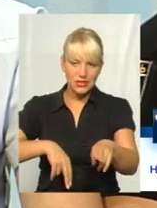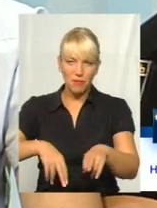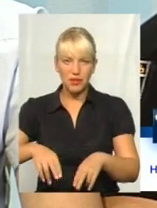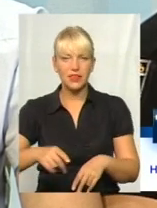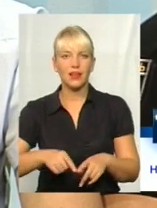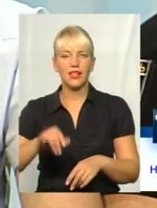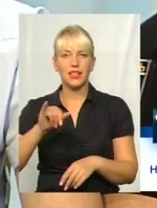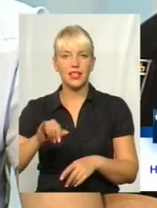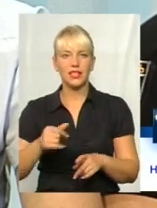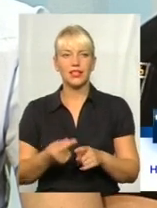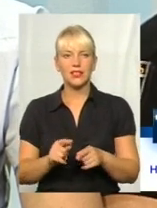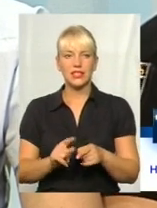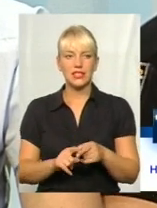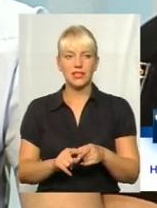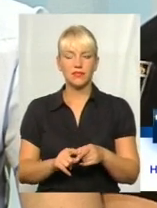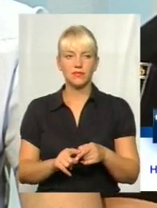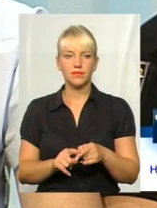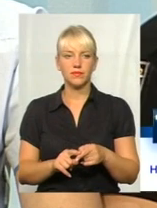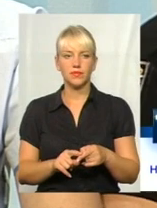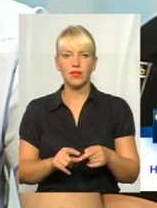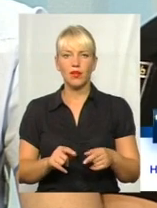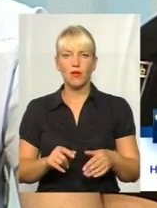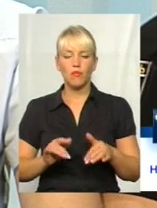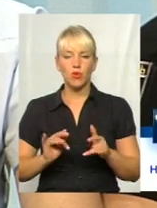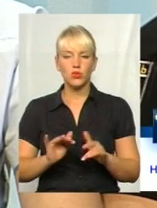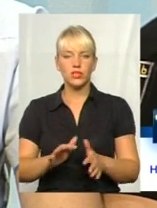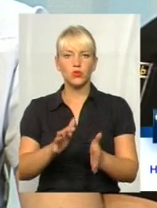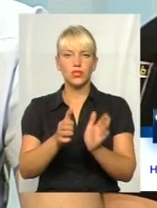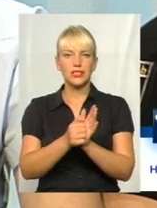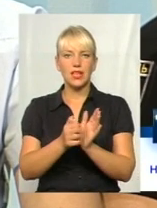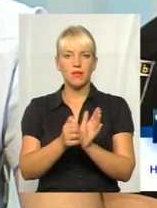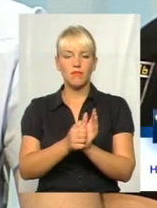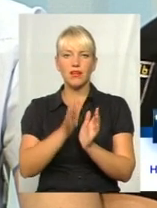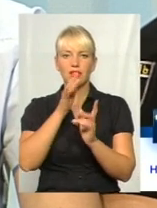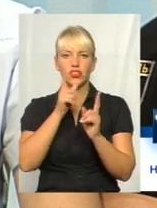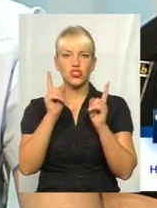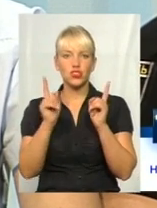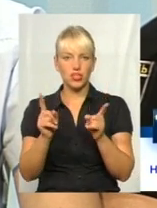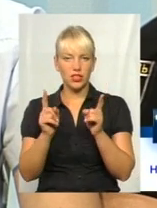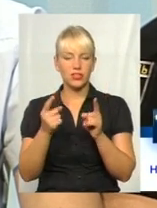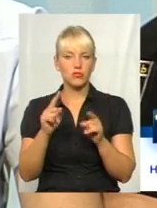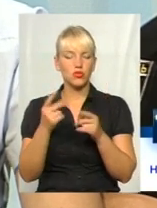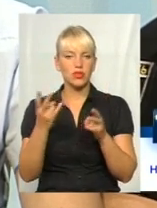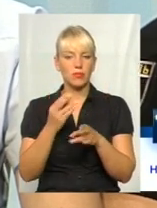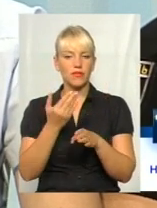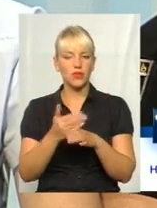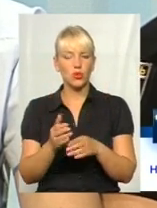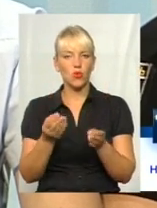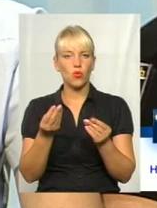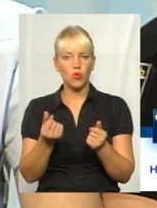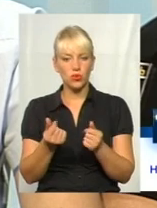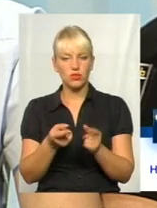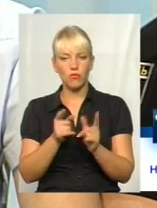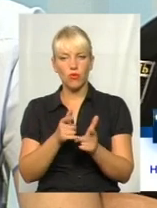процедура займає певний проміжок часу, оскільки потрібно видалення коштів, погодження і